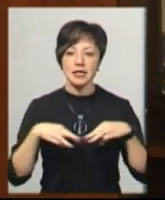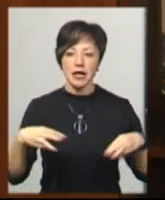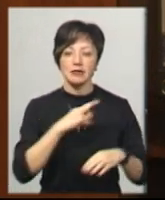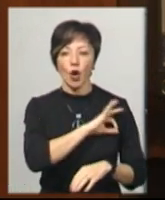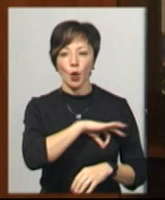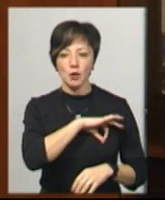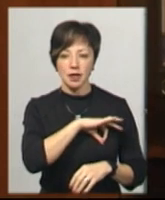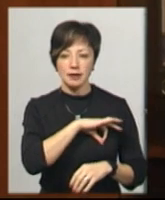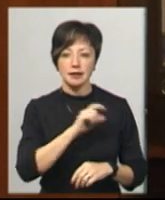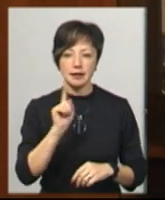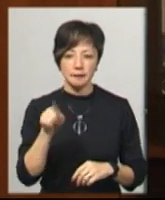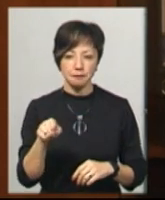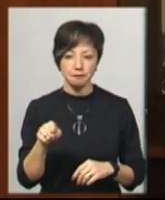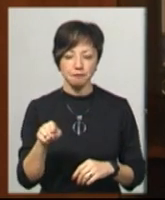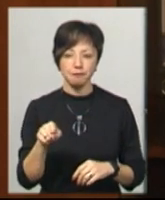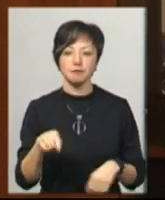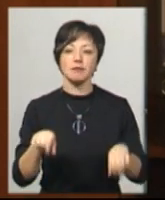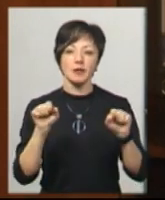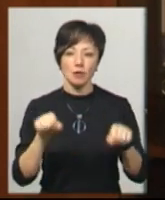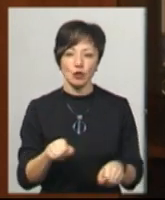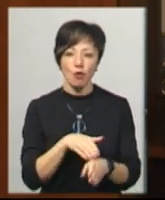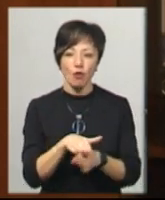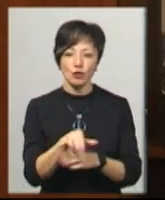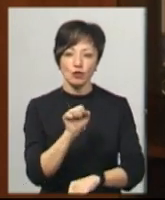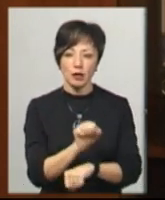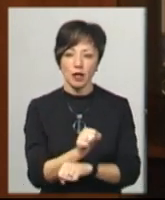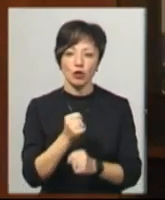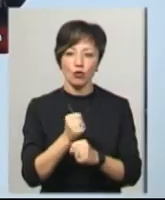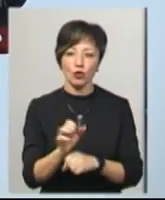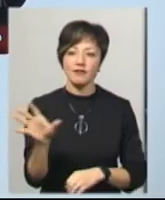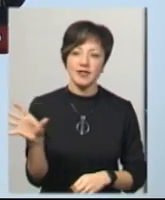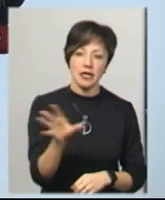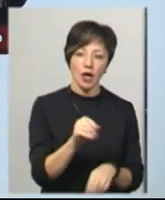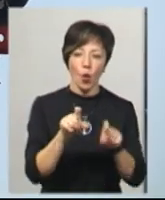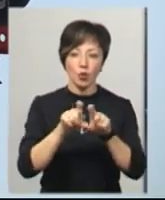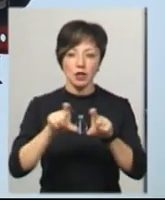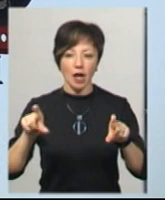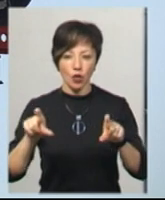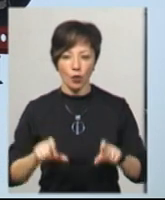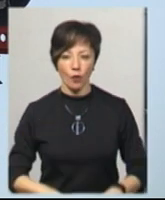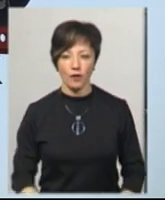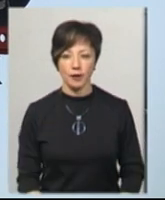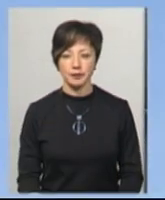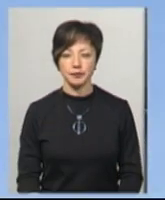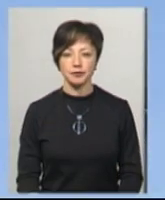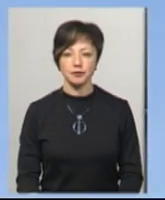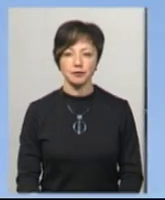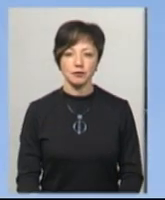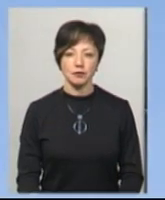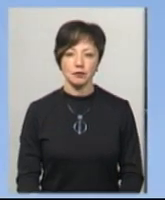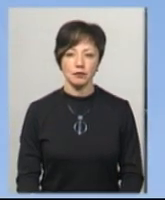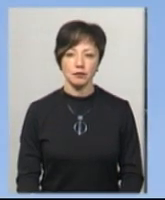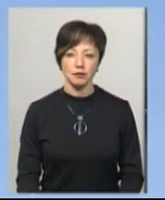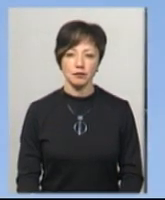юстиції зможе повністю зупинити роботу всієї установи. Анастасія Збродова, Олена Кименяш, Олександр Горішевський,